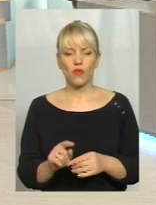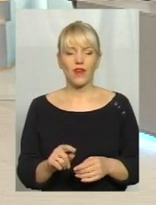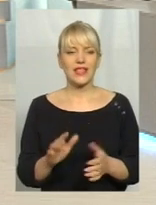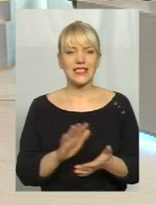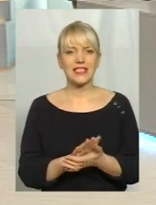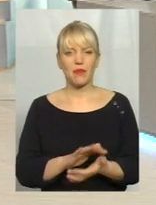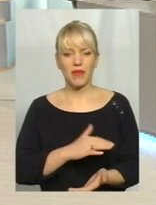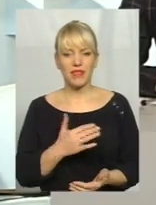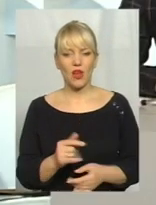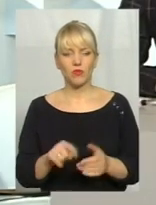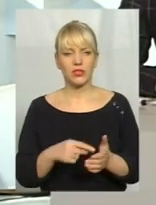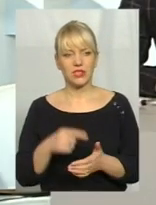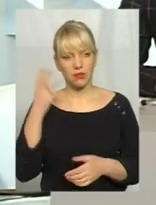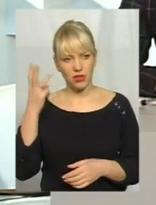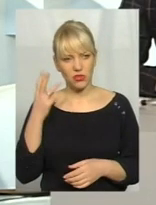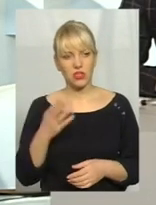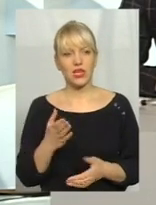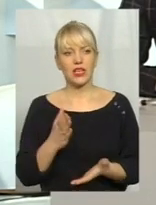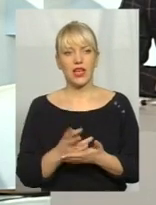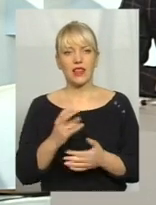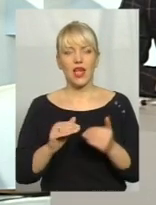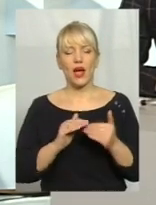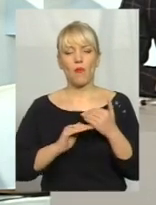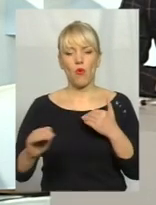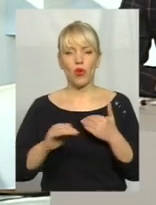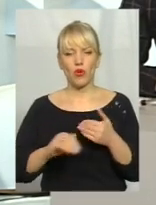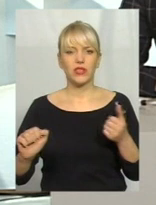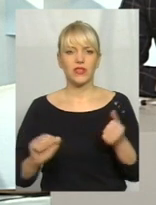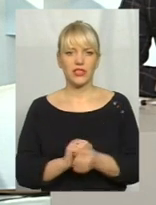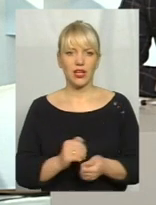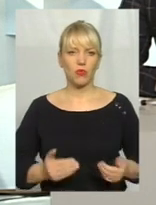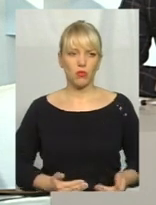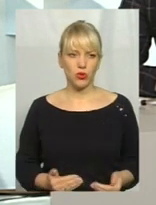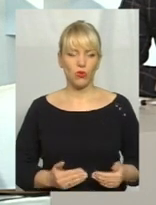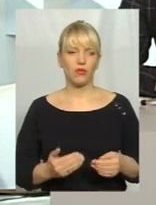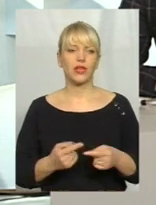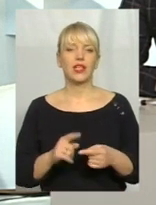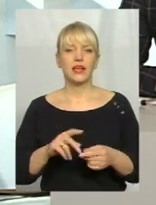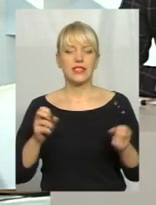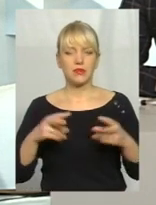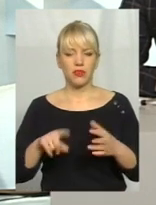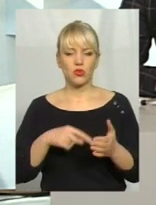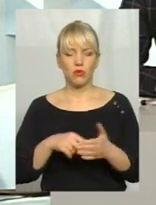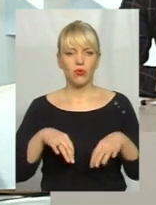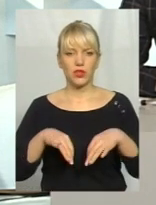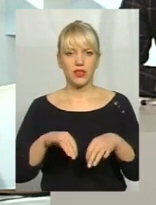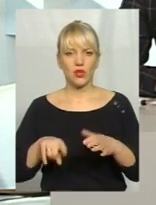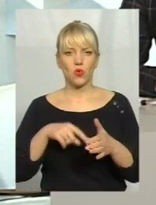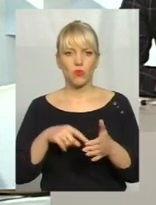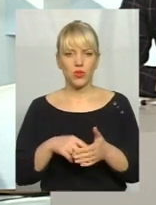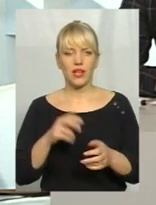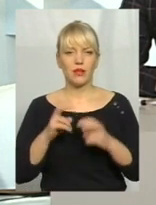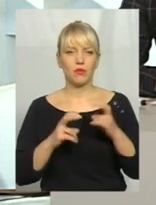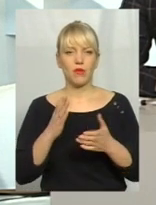відбувається безпосередньо на полігоні твердих побутових відходів. Спецкомунтранс, комунальне підприємство